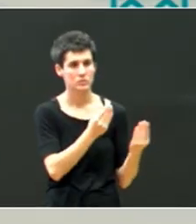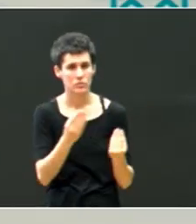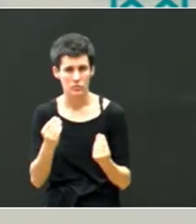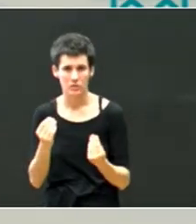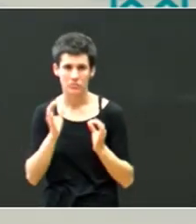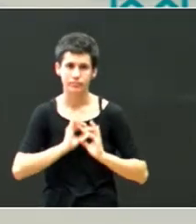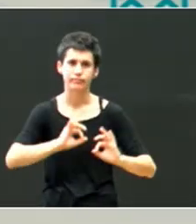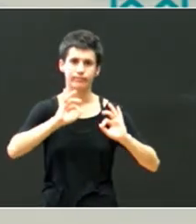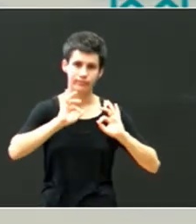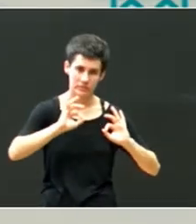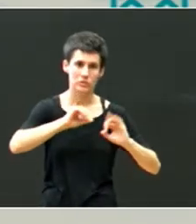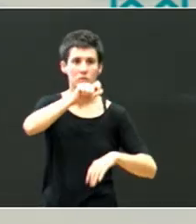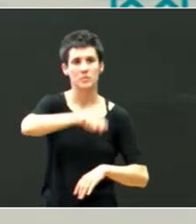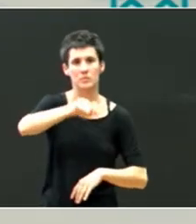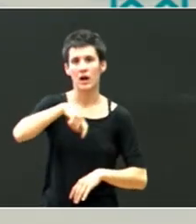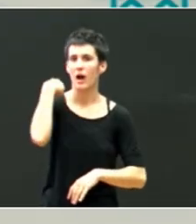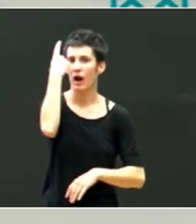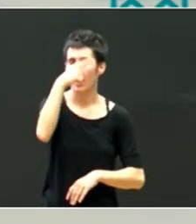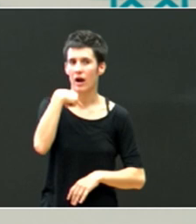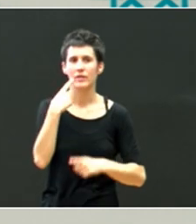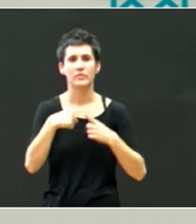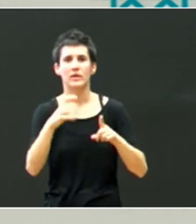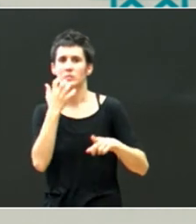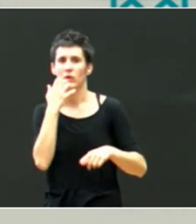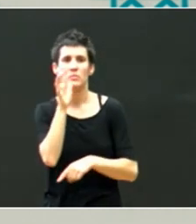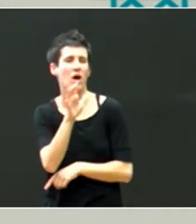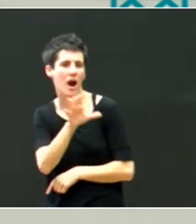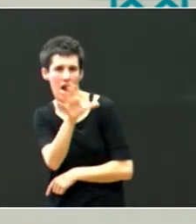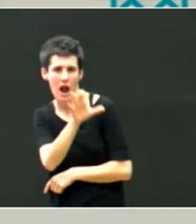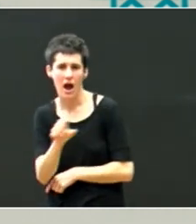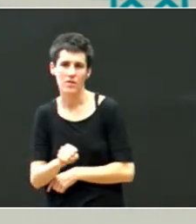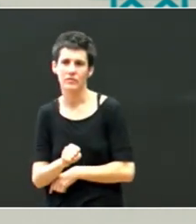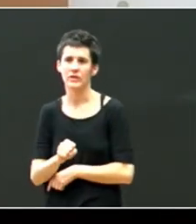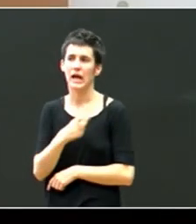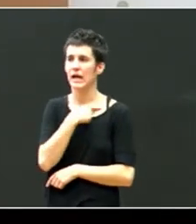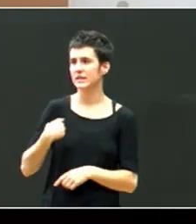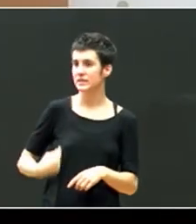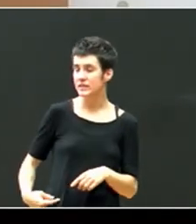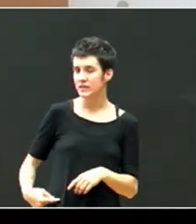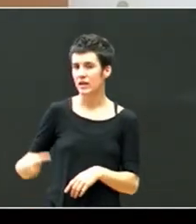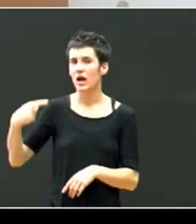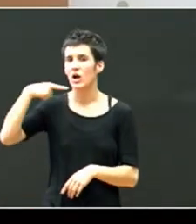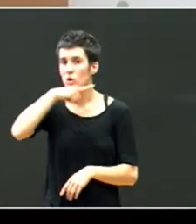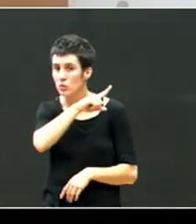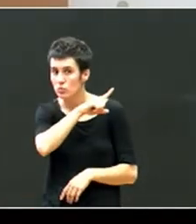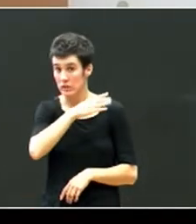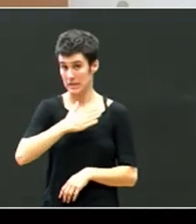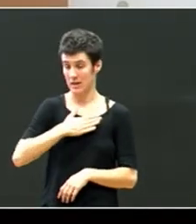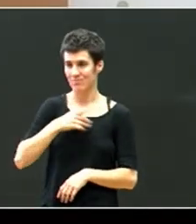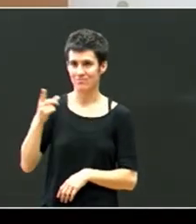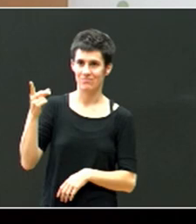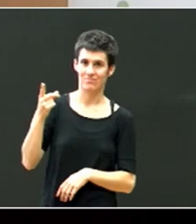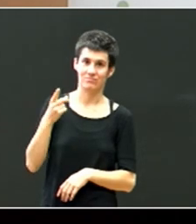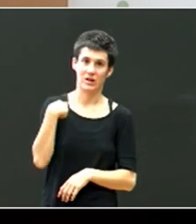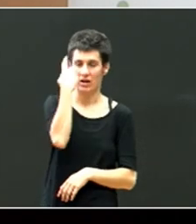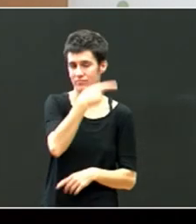fenotipoak ditxustenak, Afrikarrak, Txinatarrak, edo erruzioa horrak, eta abar, jazatzen